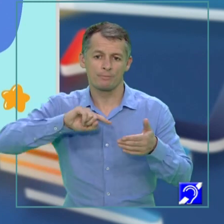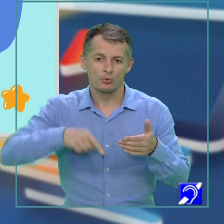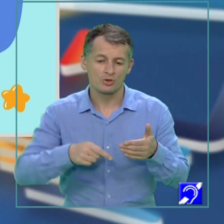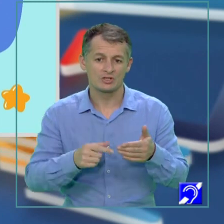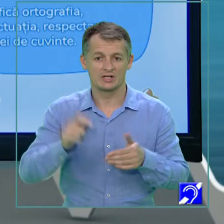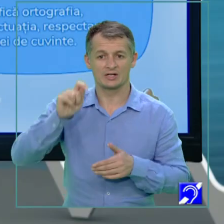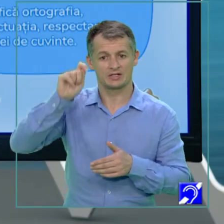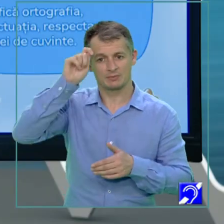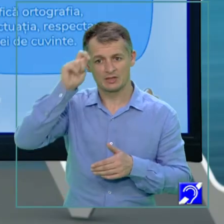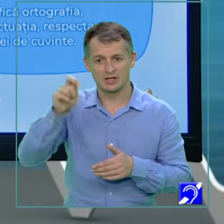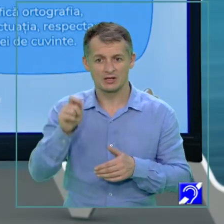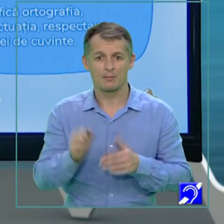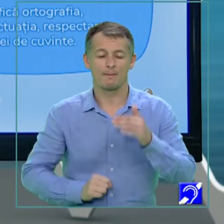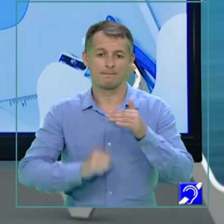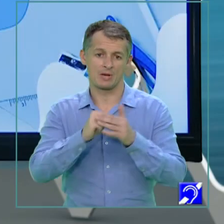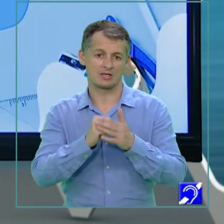limitei de cuvinte.